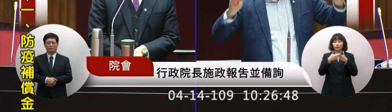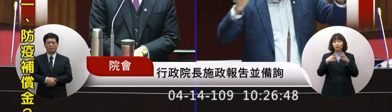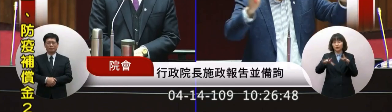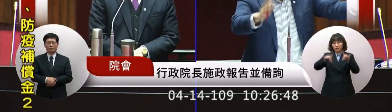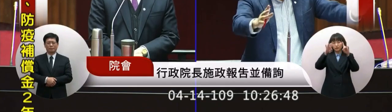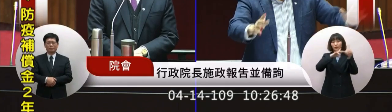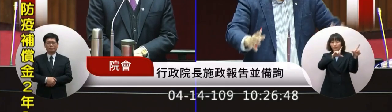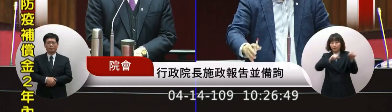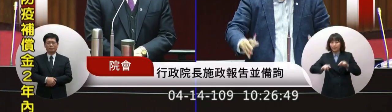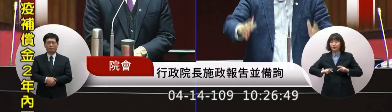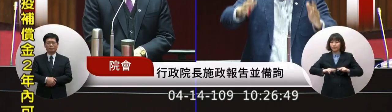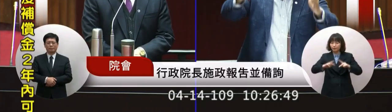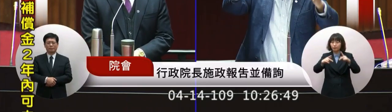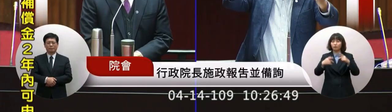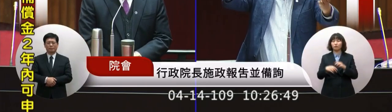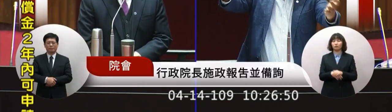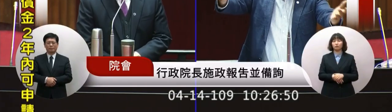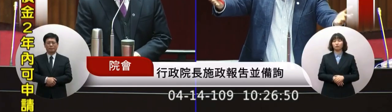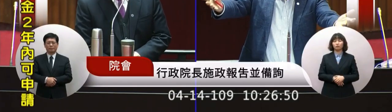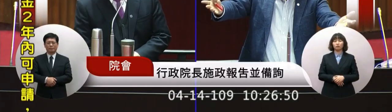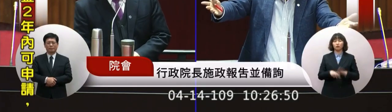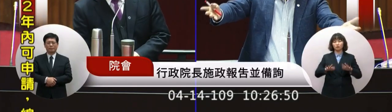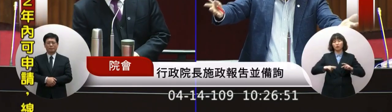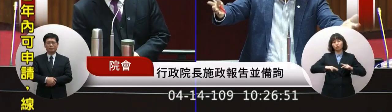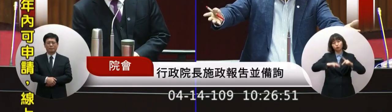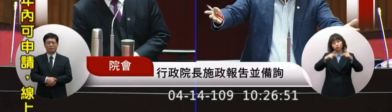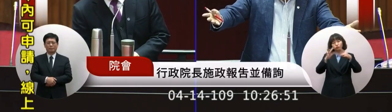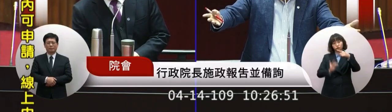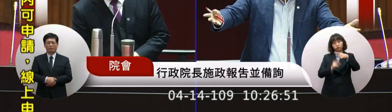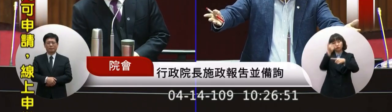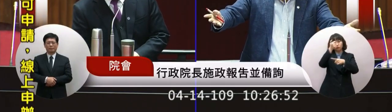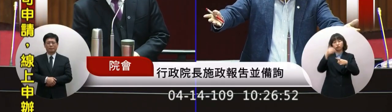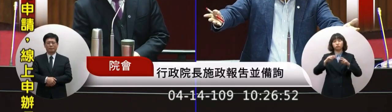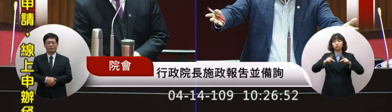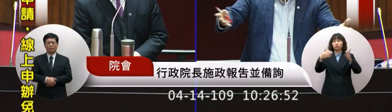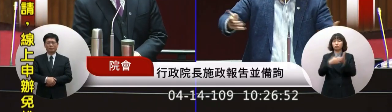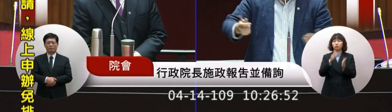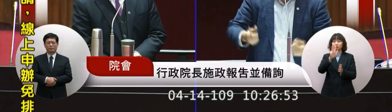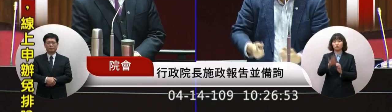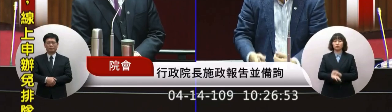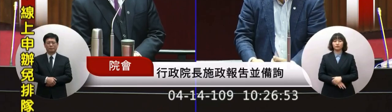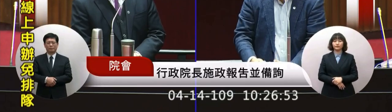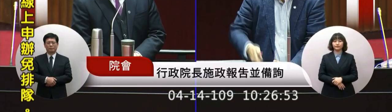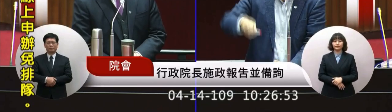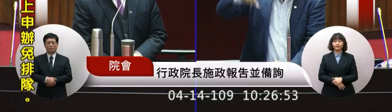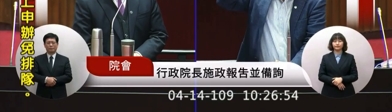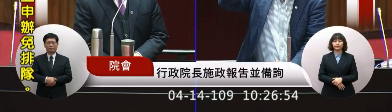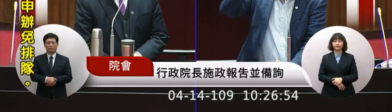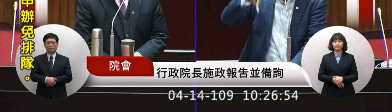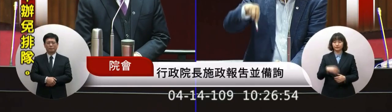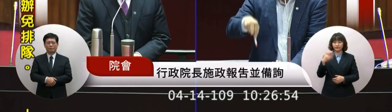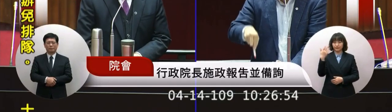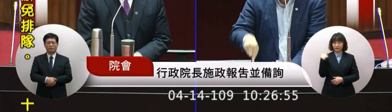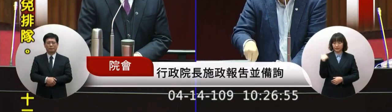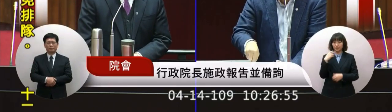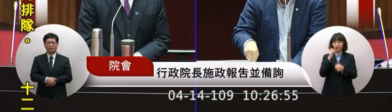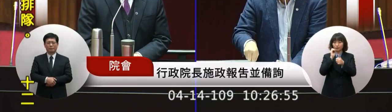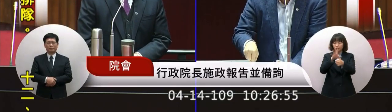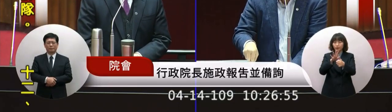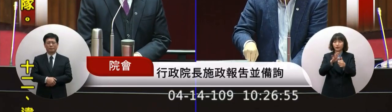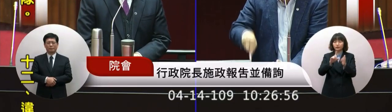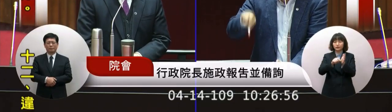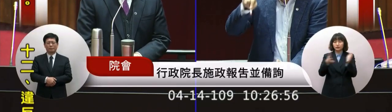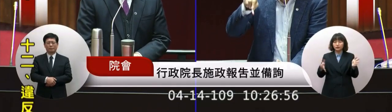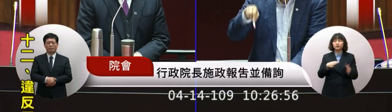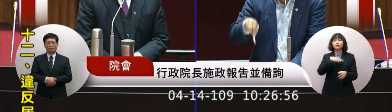合大家來改善現在幾乎也改善了一半以上了但問題是說當初說要反衝